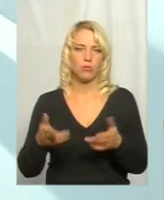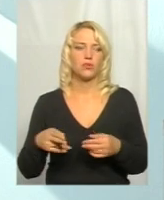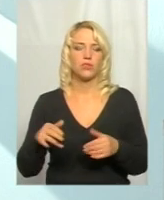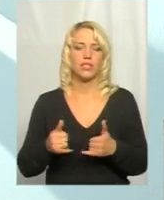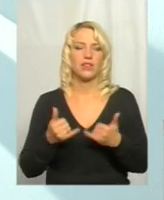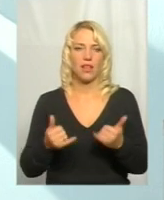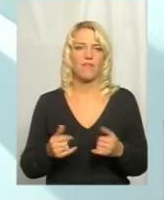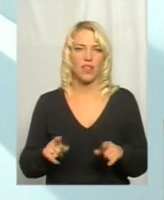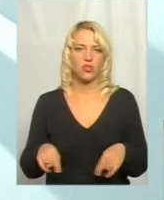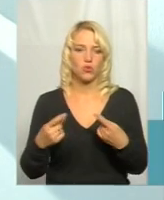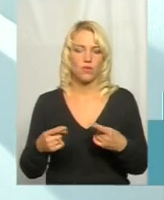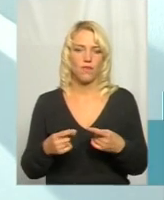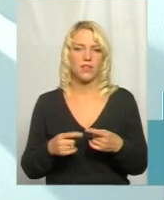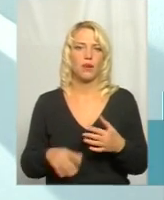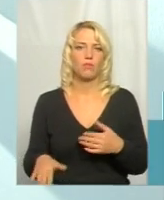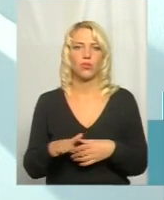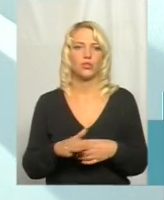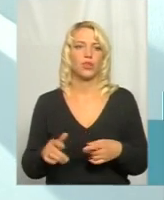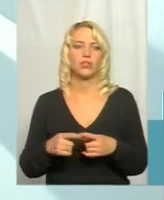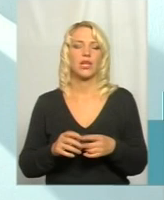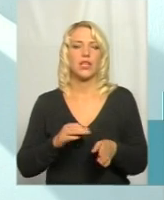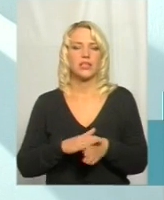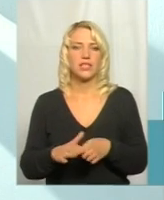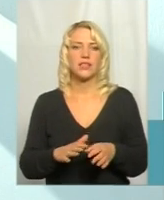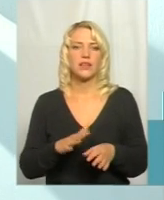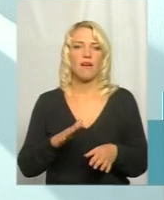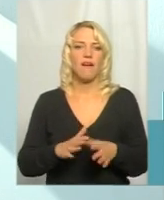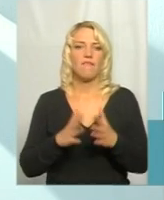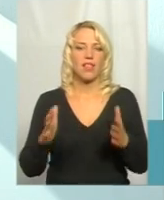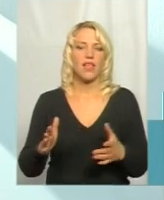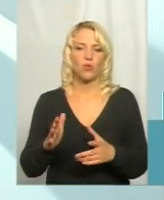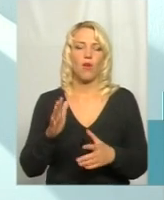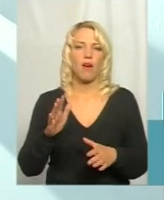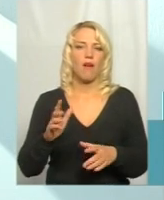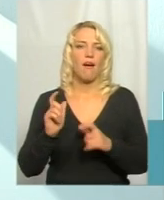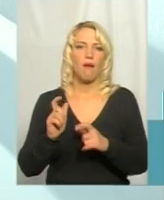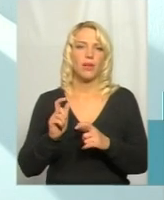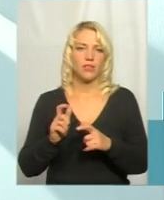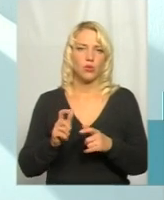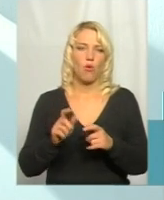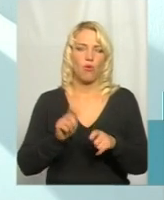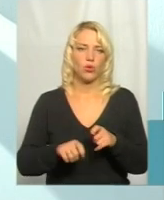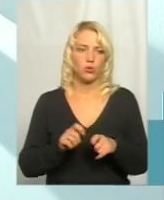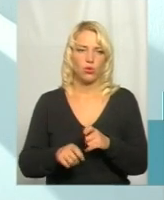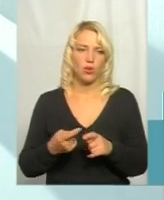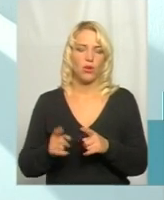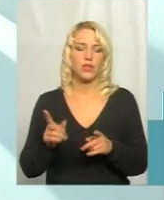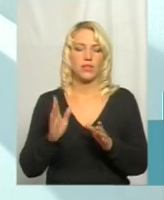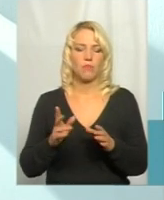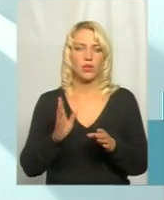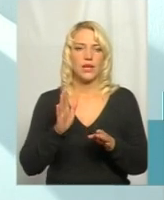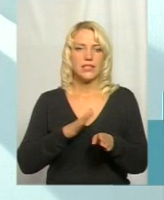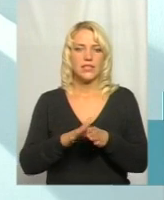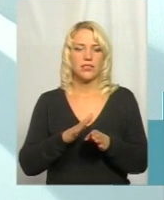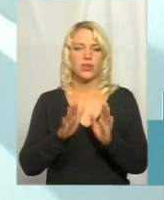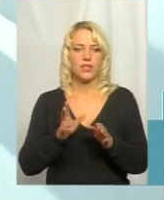влаштування площадок для здійснення габаритно-вагового контролю. Дані габаритно-вагового контроль, комплекс може здійснюватися тільки